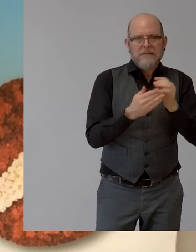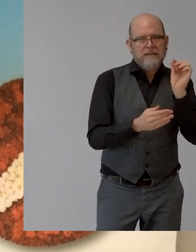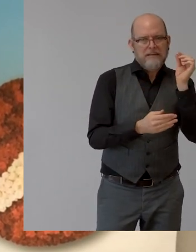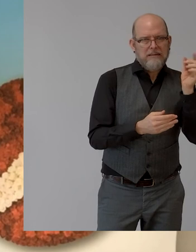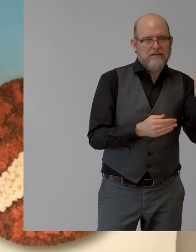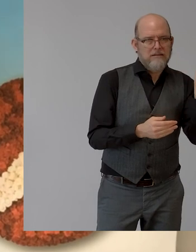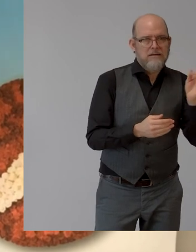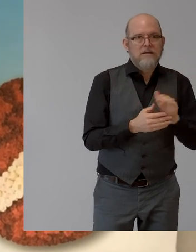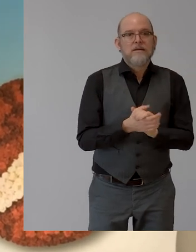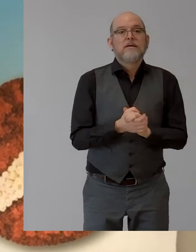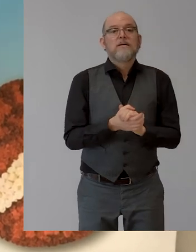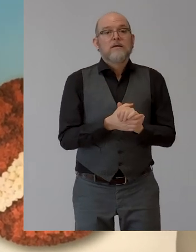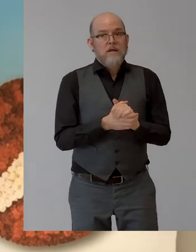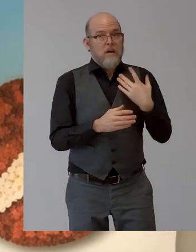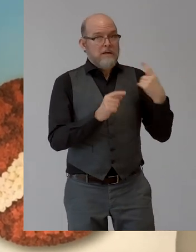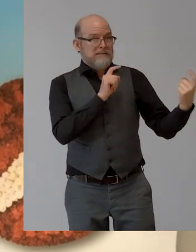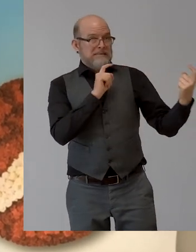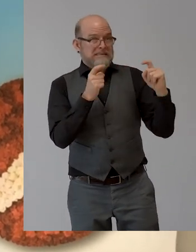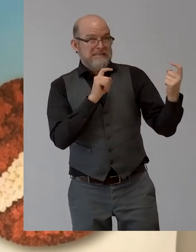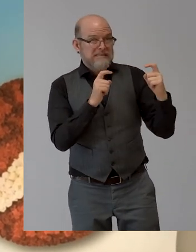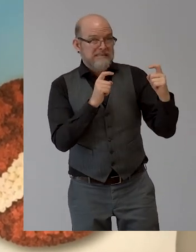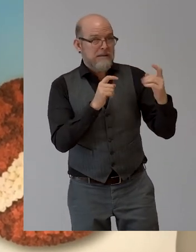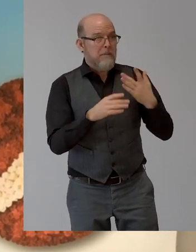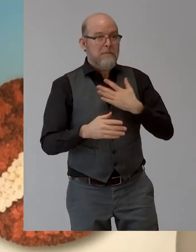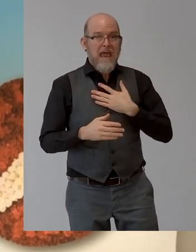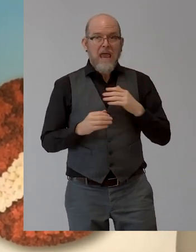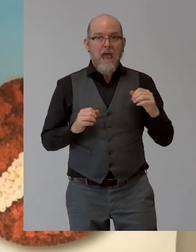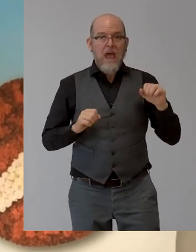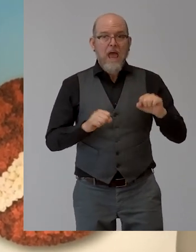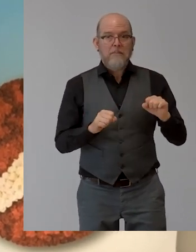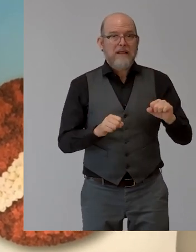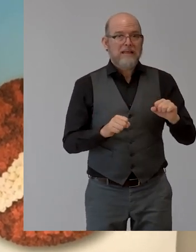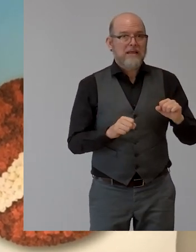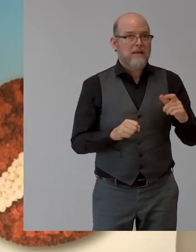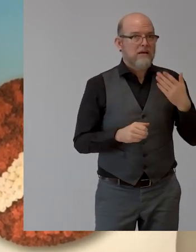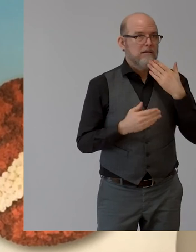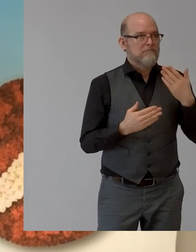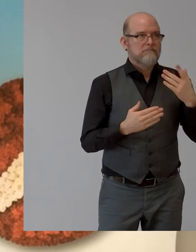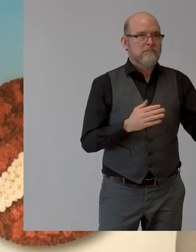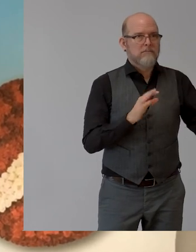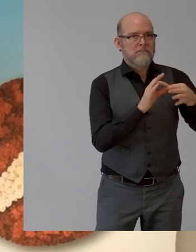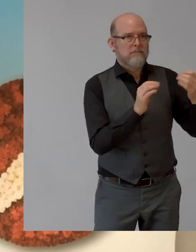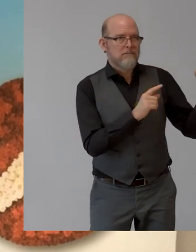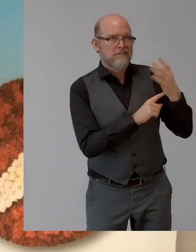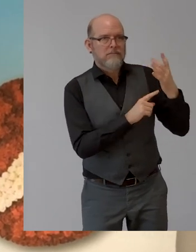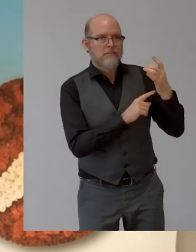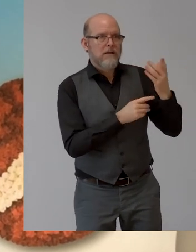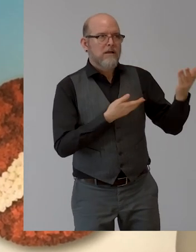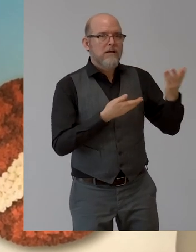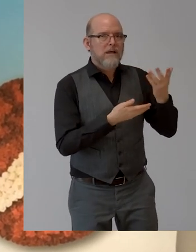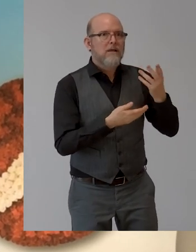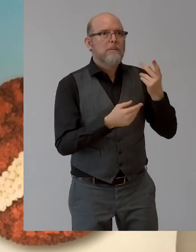in various dimensions important, and content-wise, in terms of further improvements,